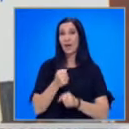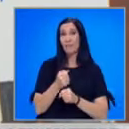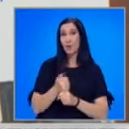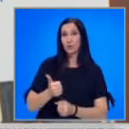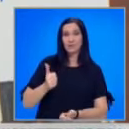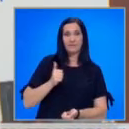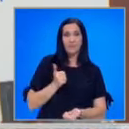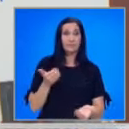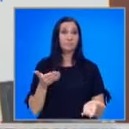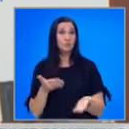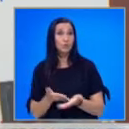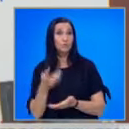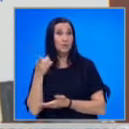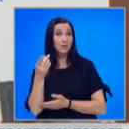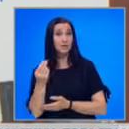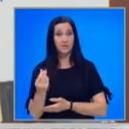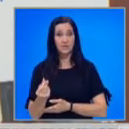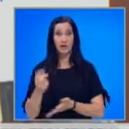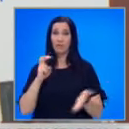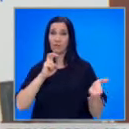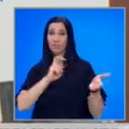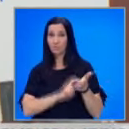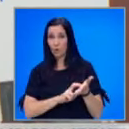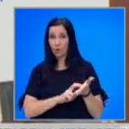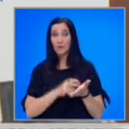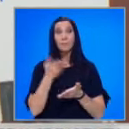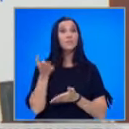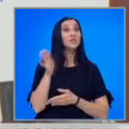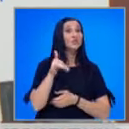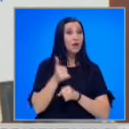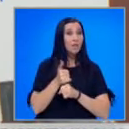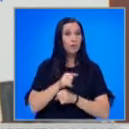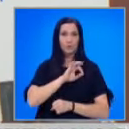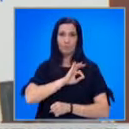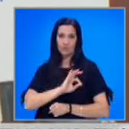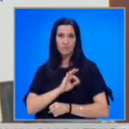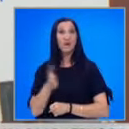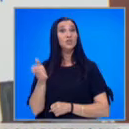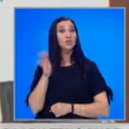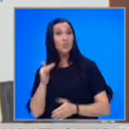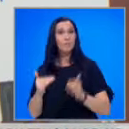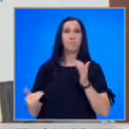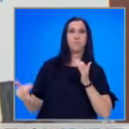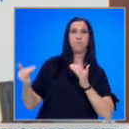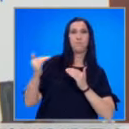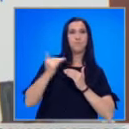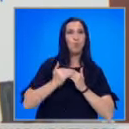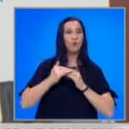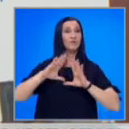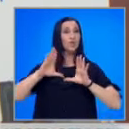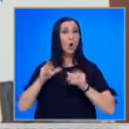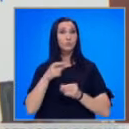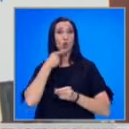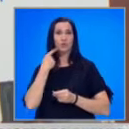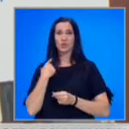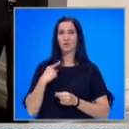резерв, защото при тази цена на електроенергията те ще работят на печалба и ще покриват общата